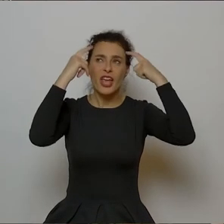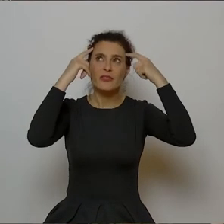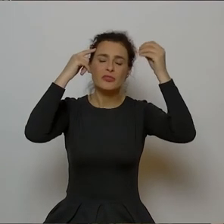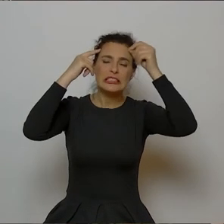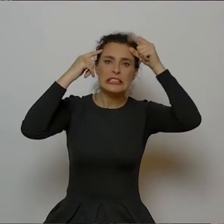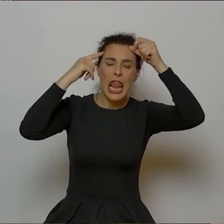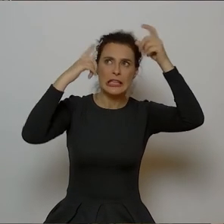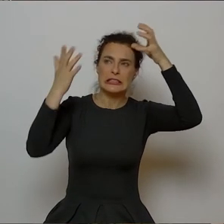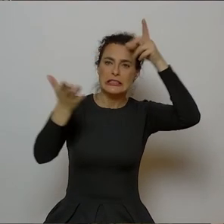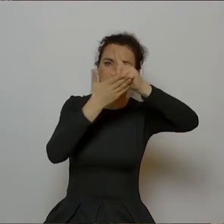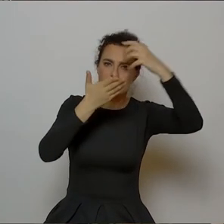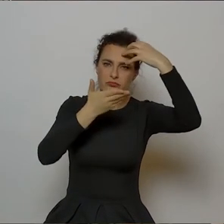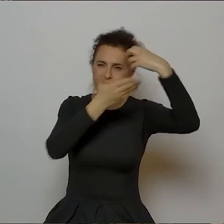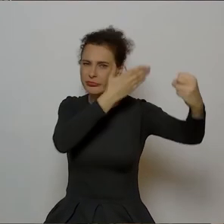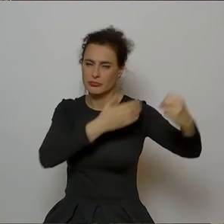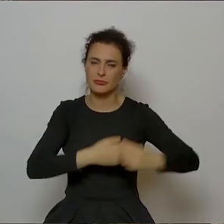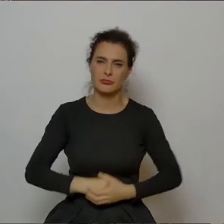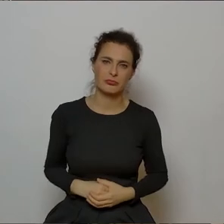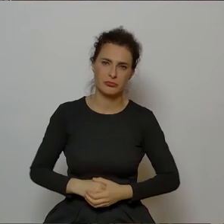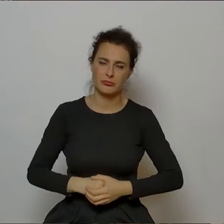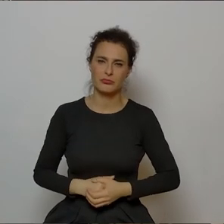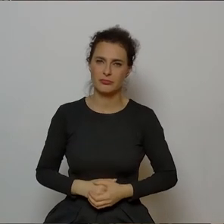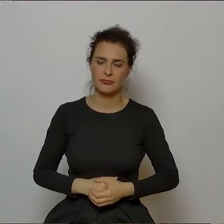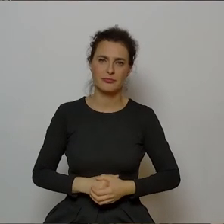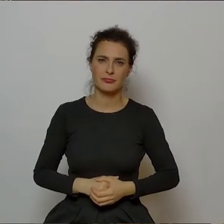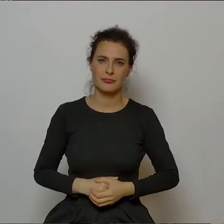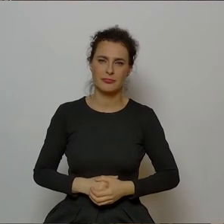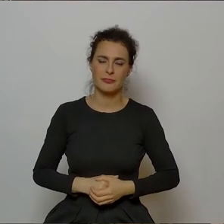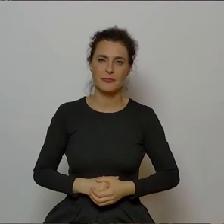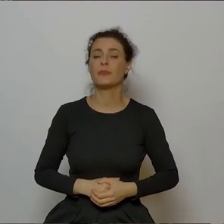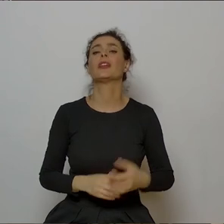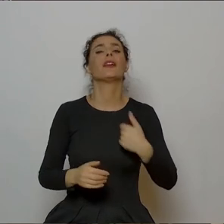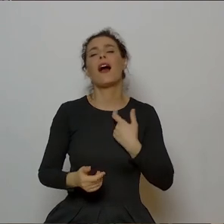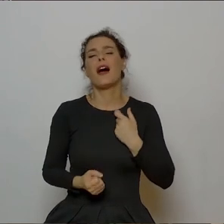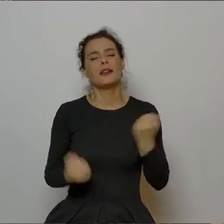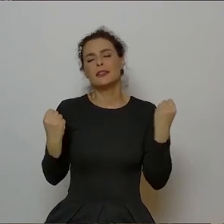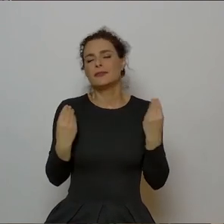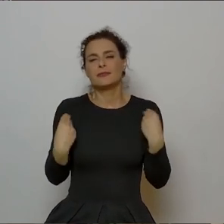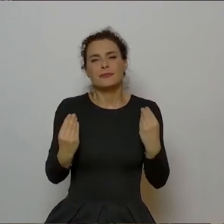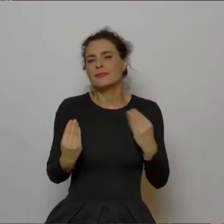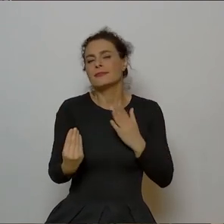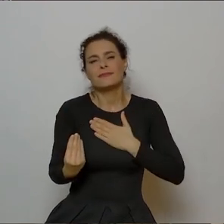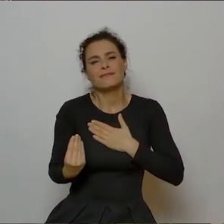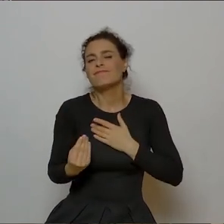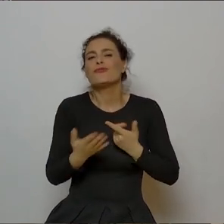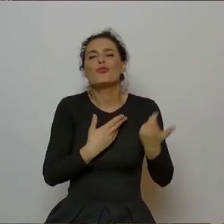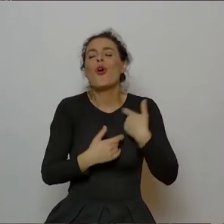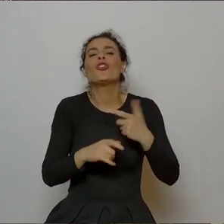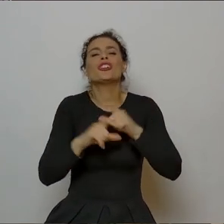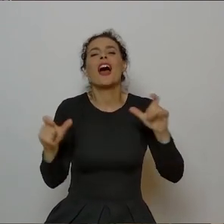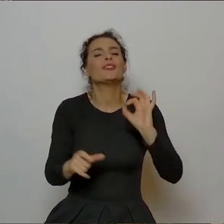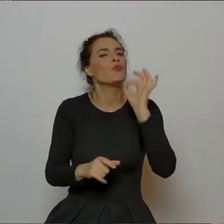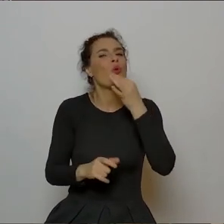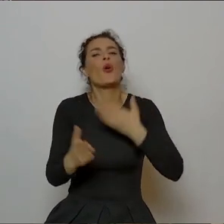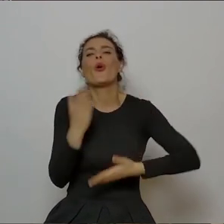z lubością wspominam czasy mojej młodości,